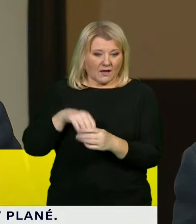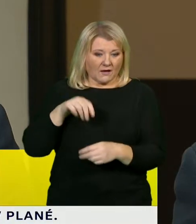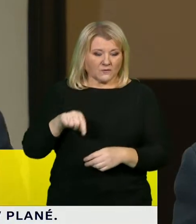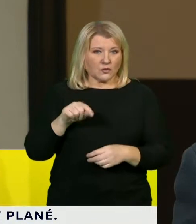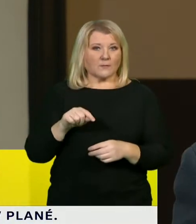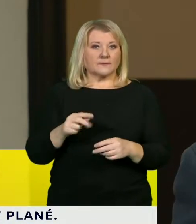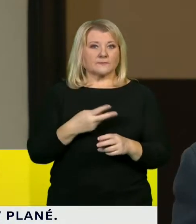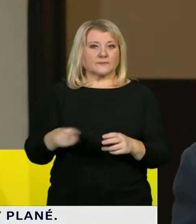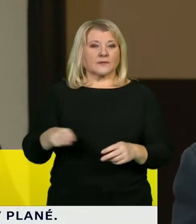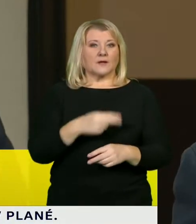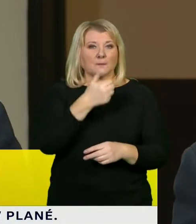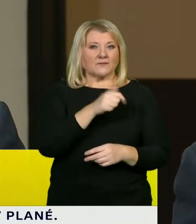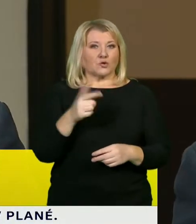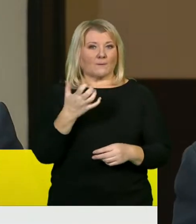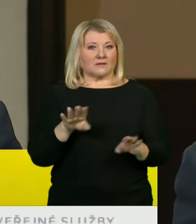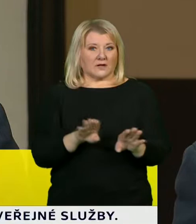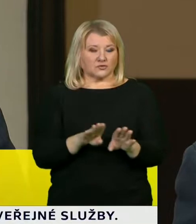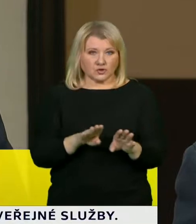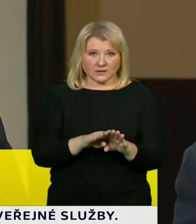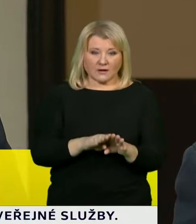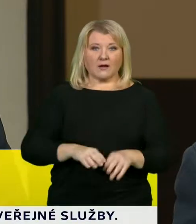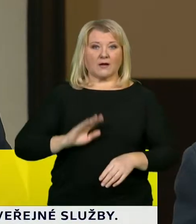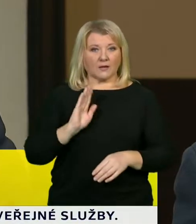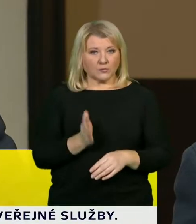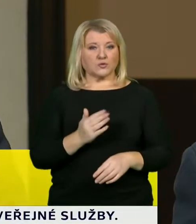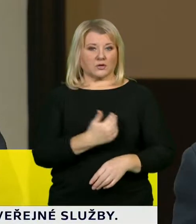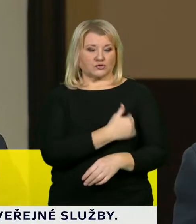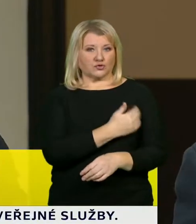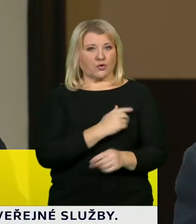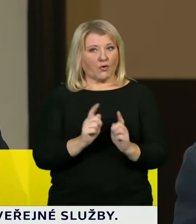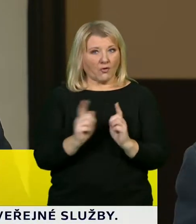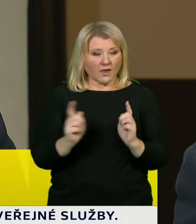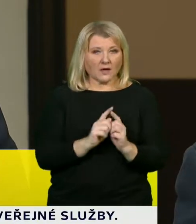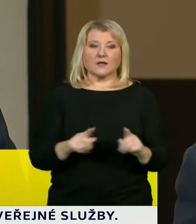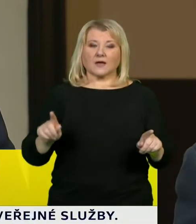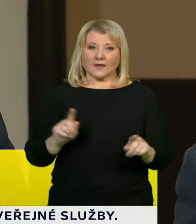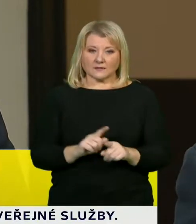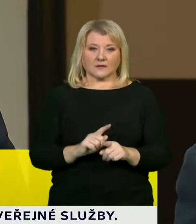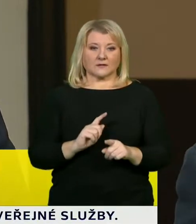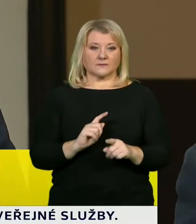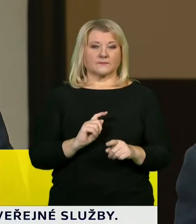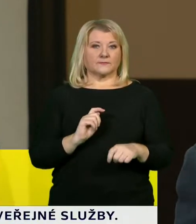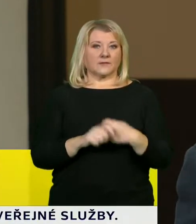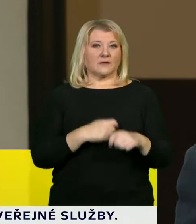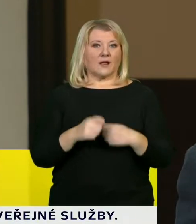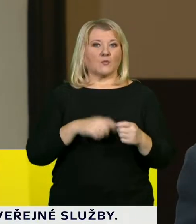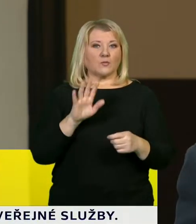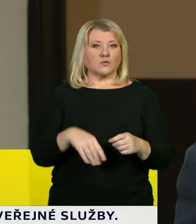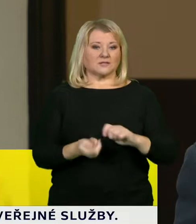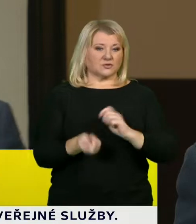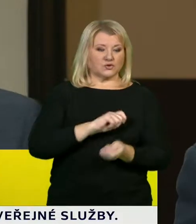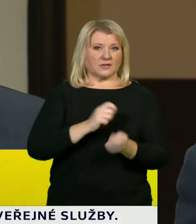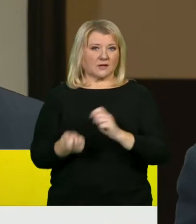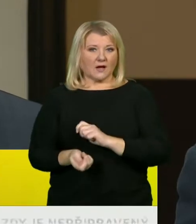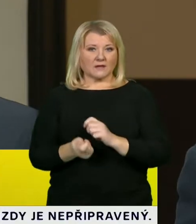že celé první stupně budou navštěvovat školy. Zároveň přicházíme k tomu, že v turnusovém systému, to znamená